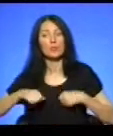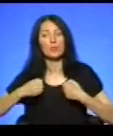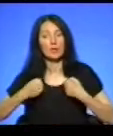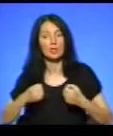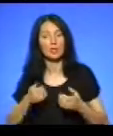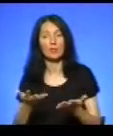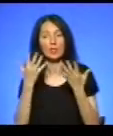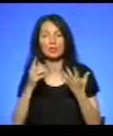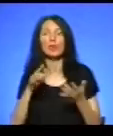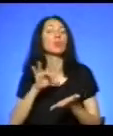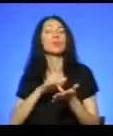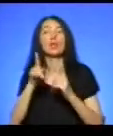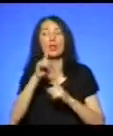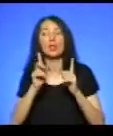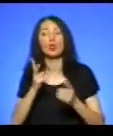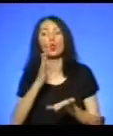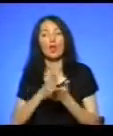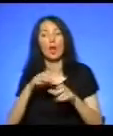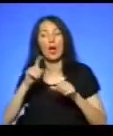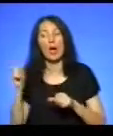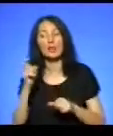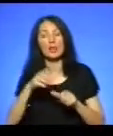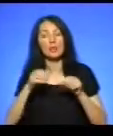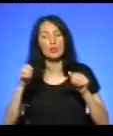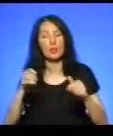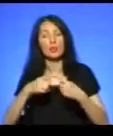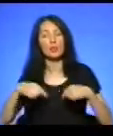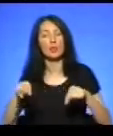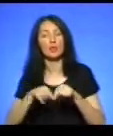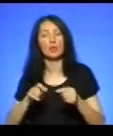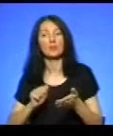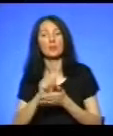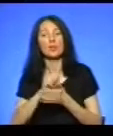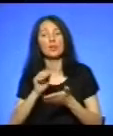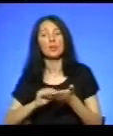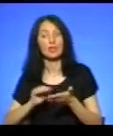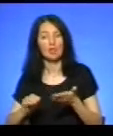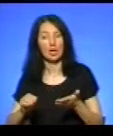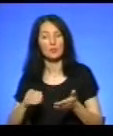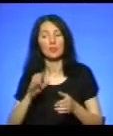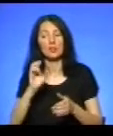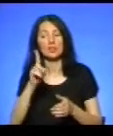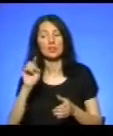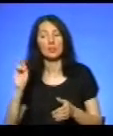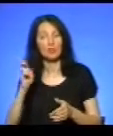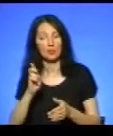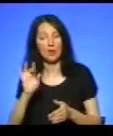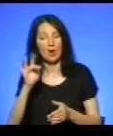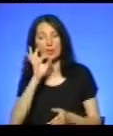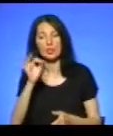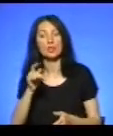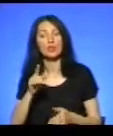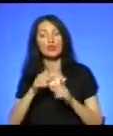'ясувати у міській раді, хто є власником земельної ділянки. Прес-секретар міськради Мар'яна Зварич сказала, що відповідь нам дадуть після того, як ми